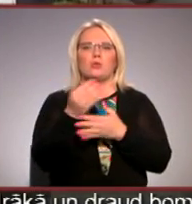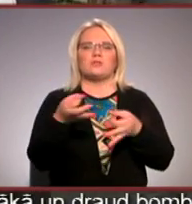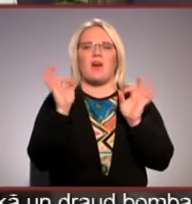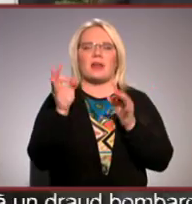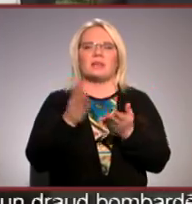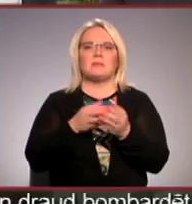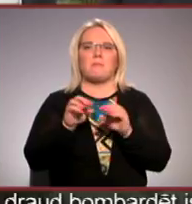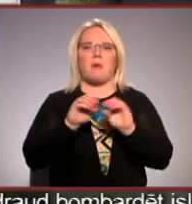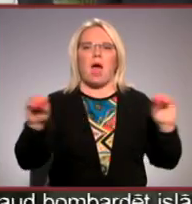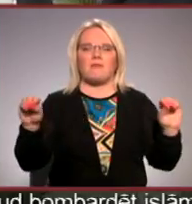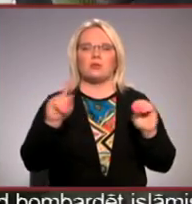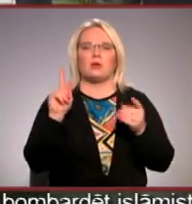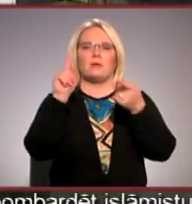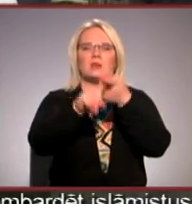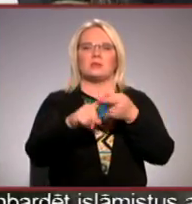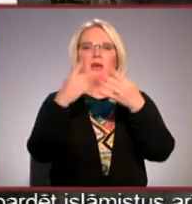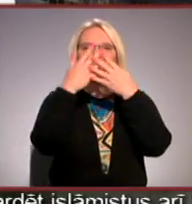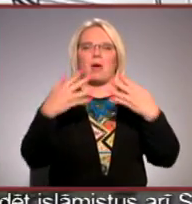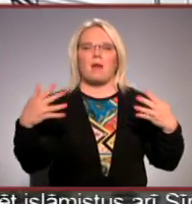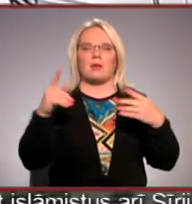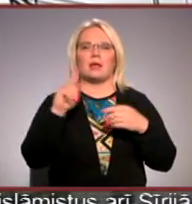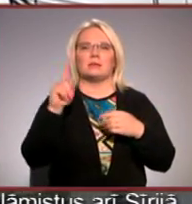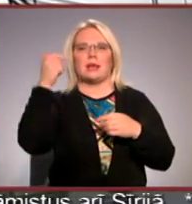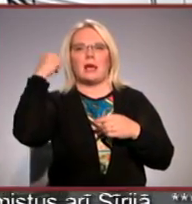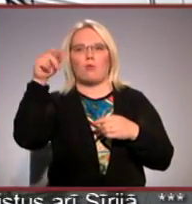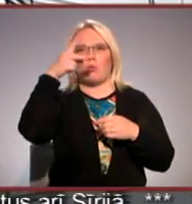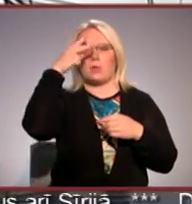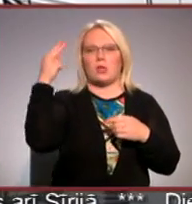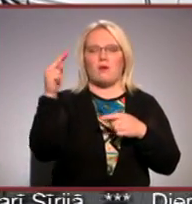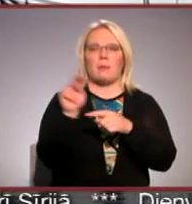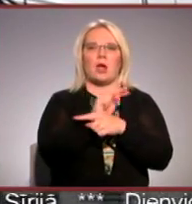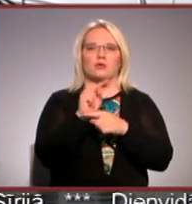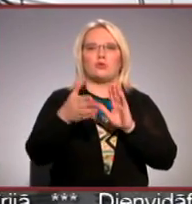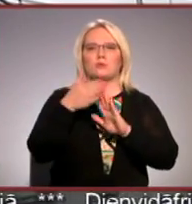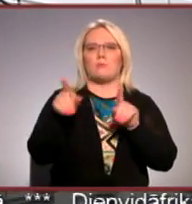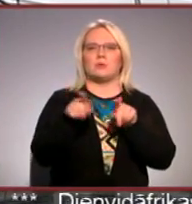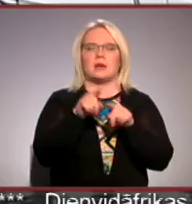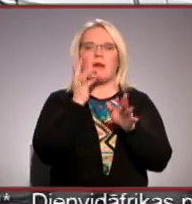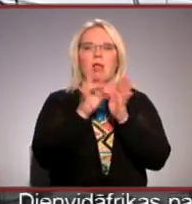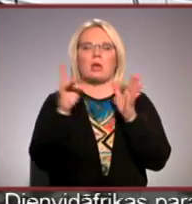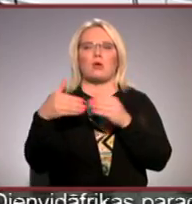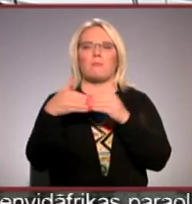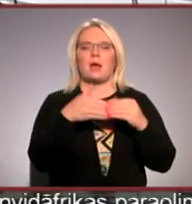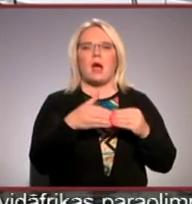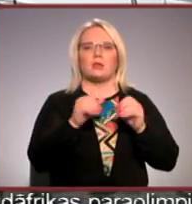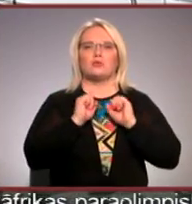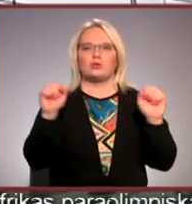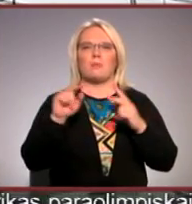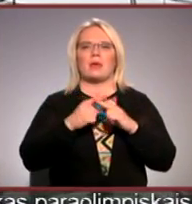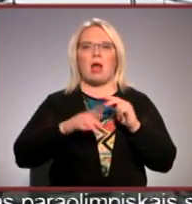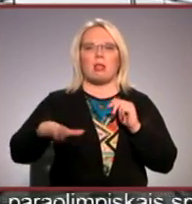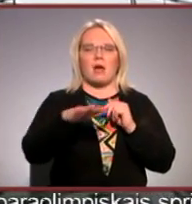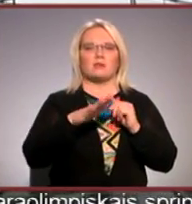tiek reauzēta starp valstu pieslēguma Lietuvai un Igaunijai, bet rekonstrukciju uzlabos arī elektropiegādes drošību jaugavas un